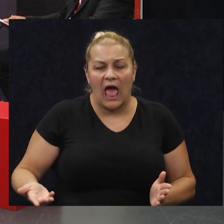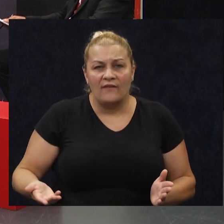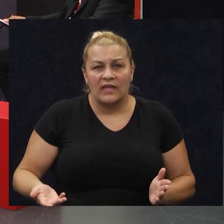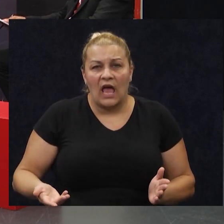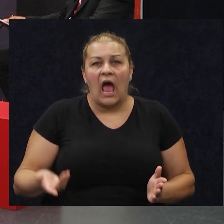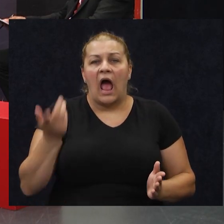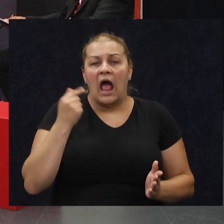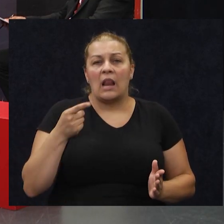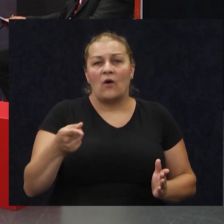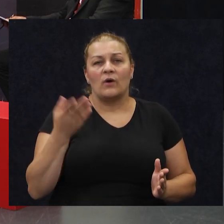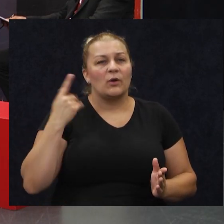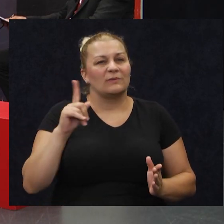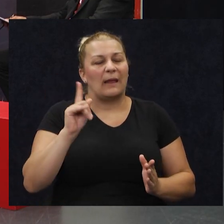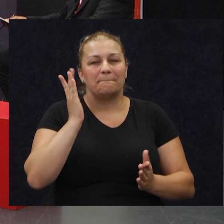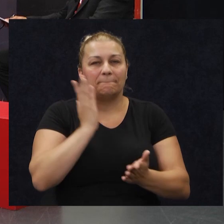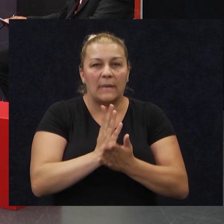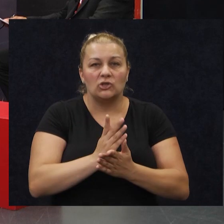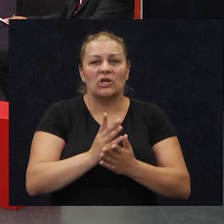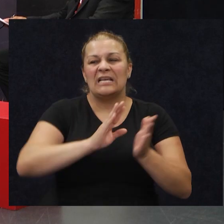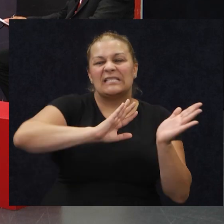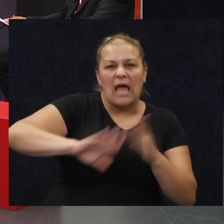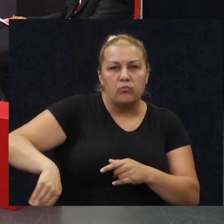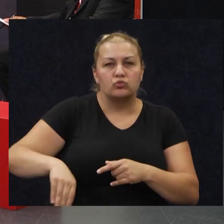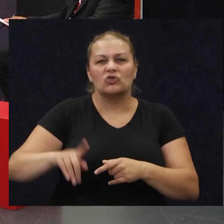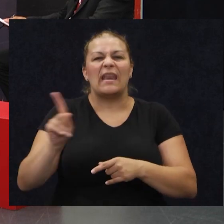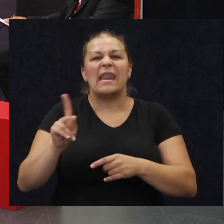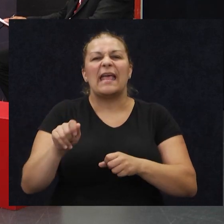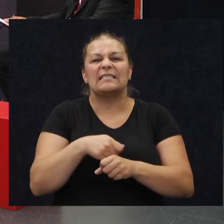ali koji je bio neadekvatan, zapušten, neispravan.